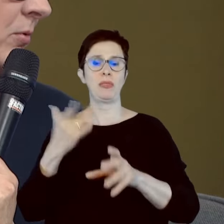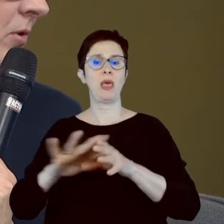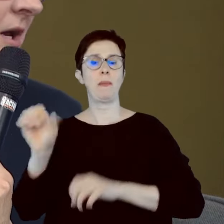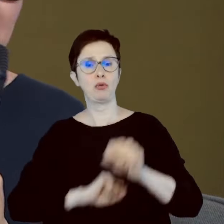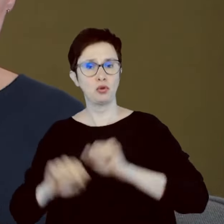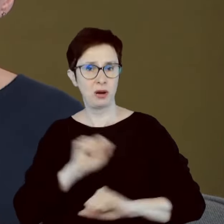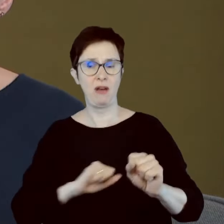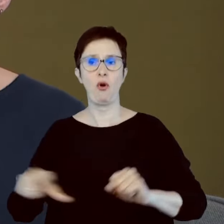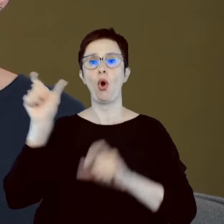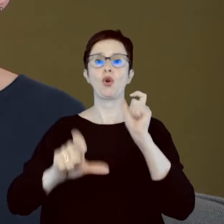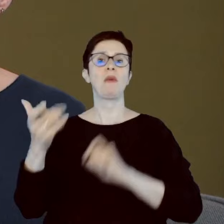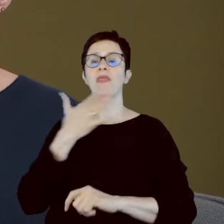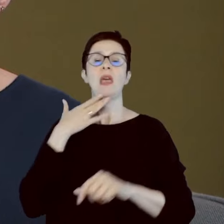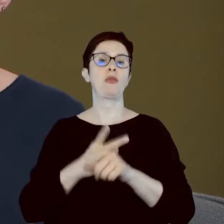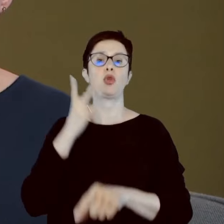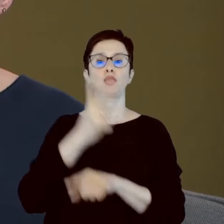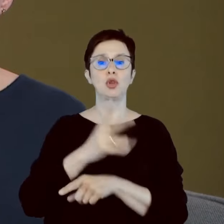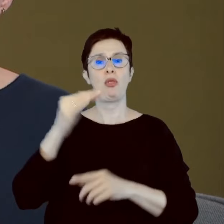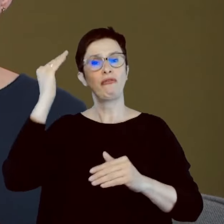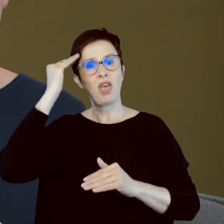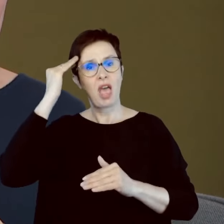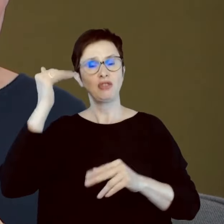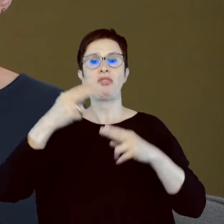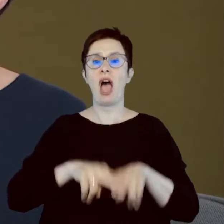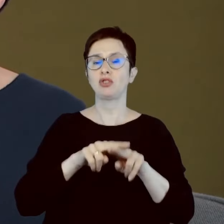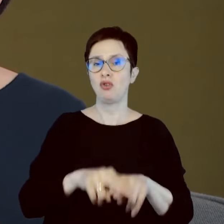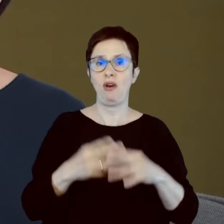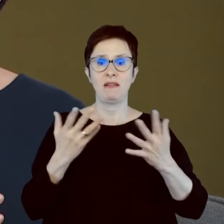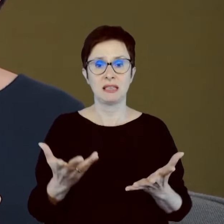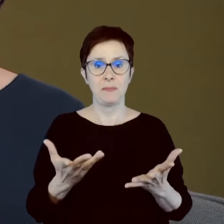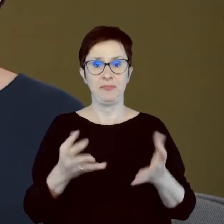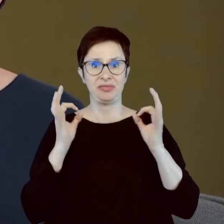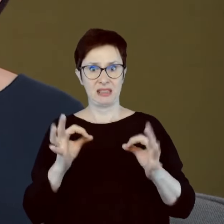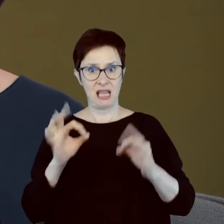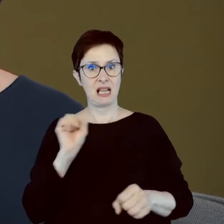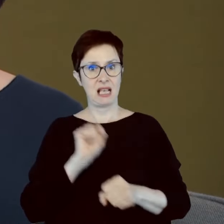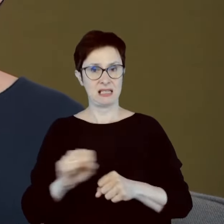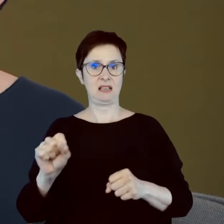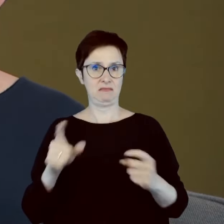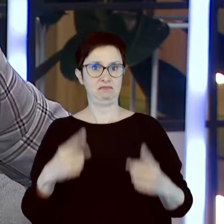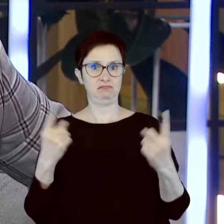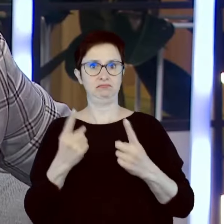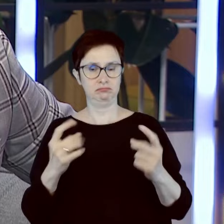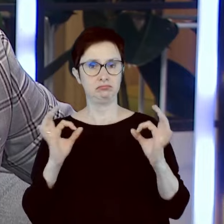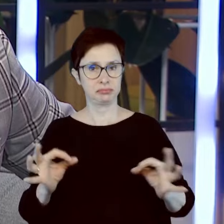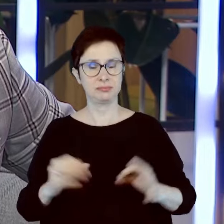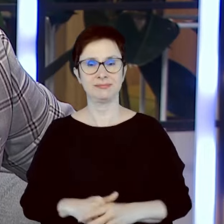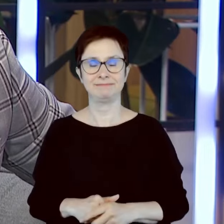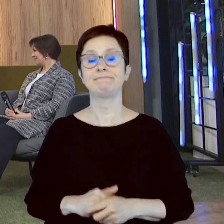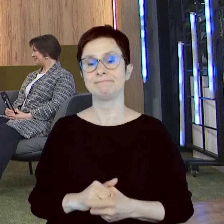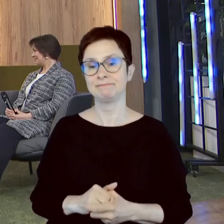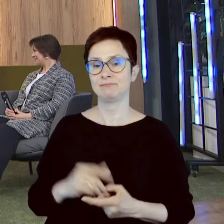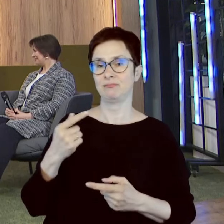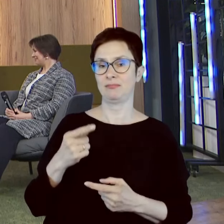dostępu do wiedzy, do narzędzi. To prawda. Teraz właśnie jest ten moment. Dominika Bettman, Microsoft